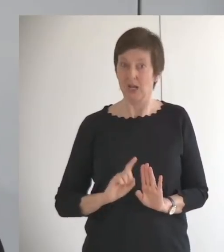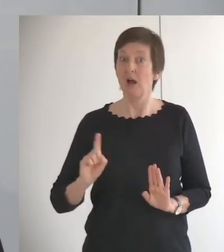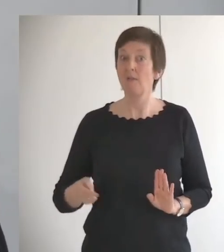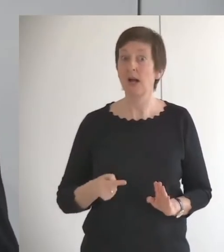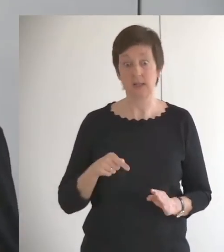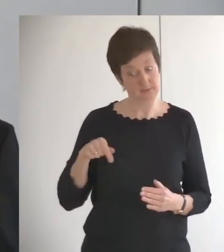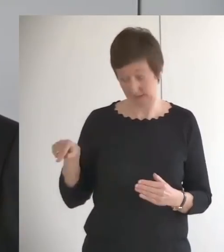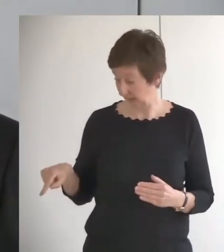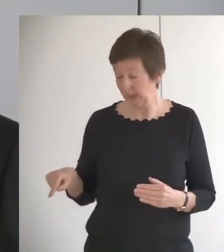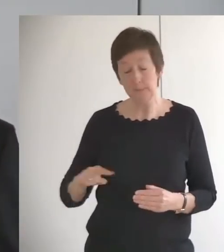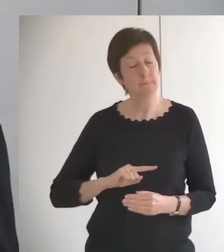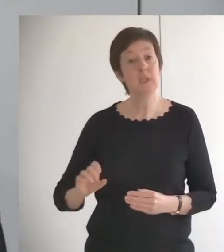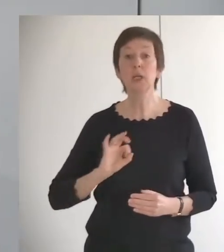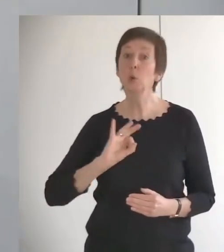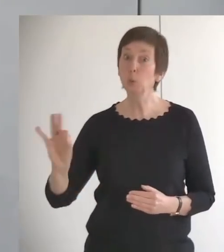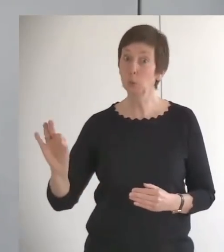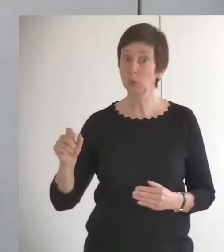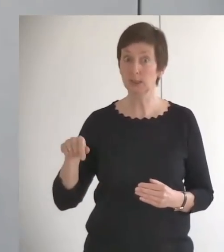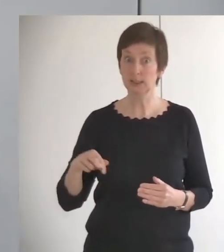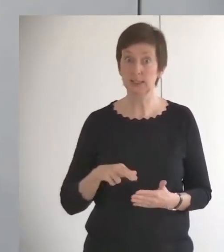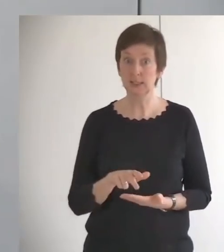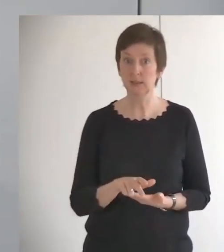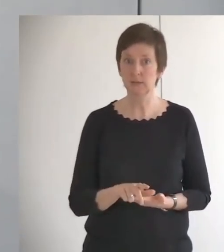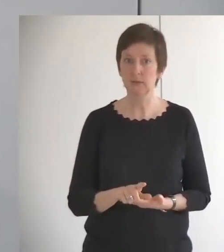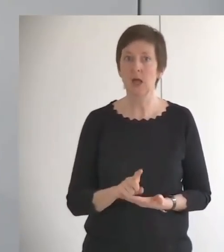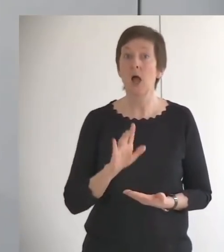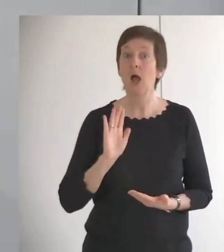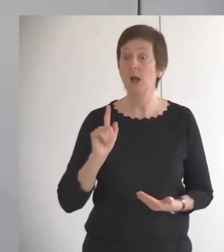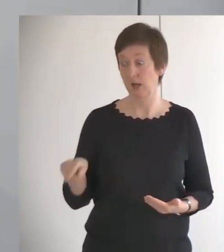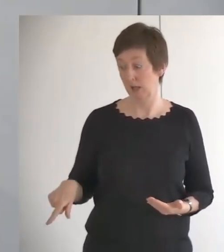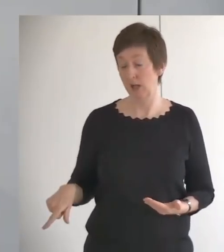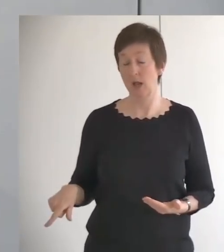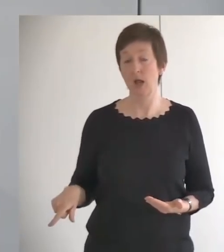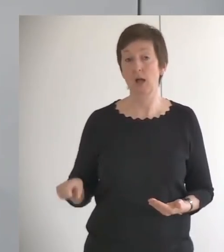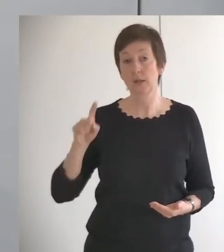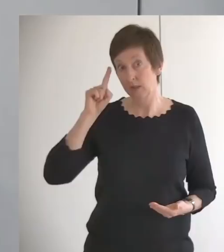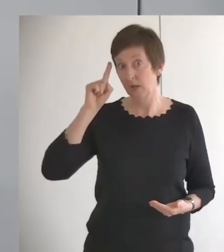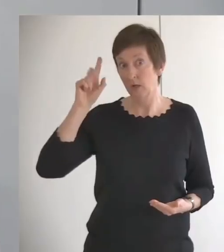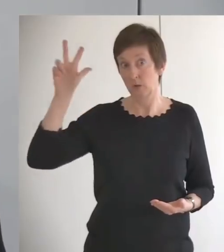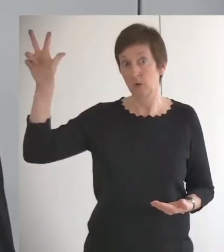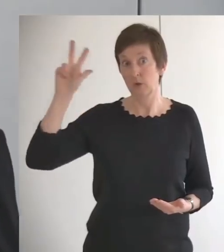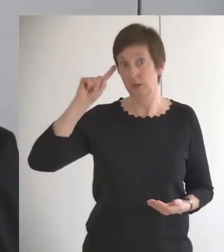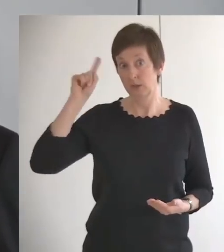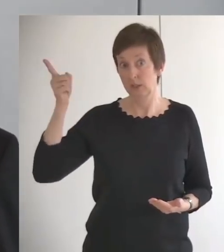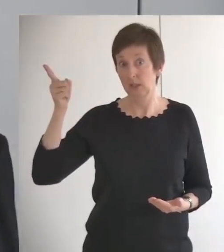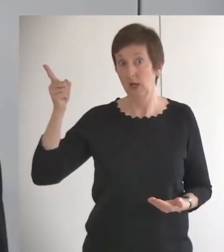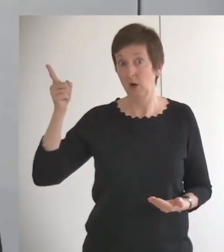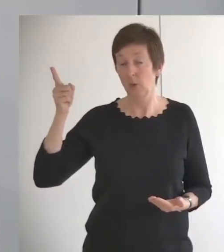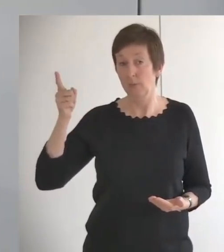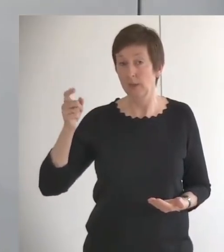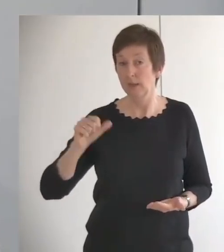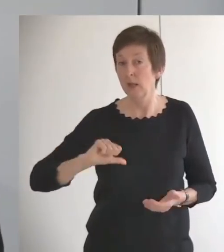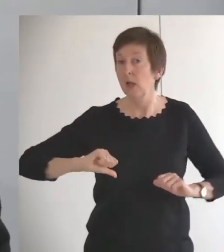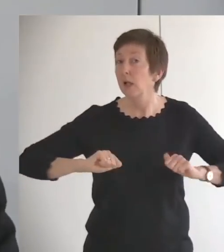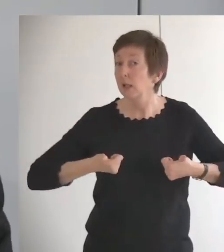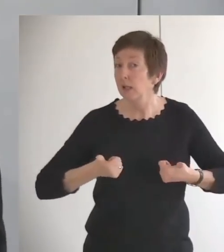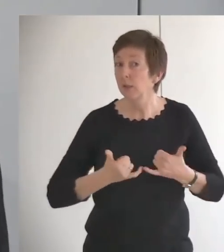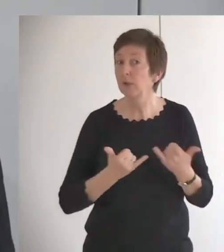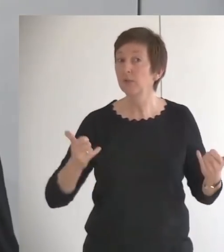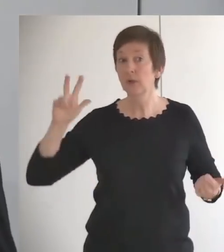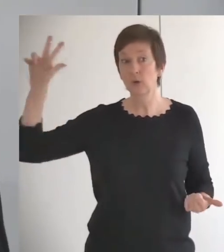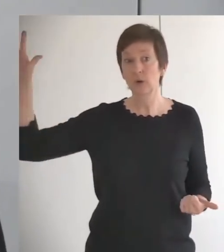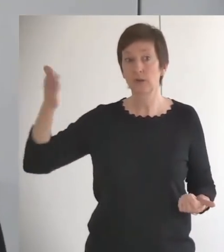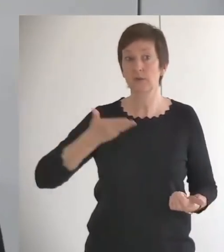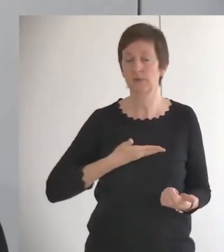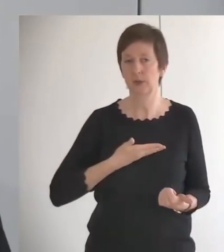obwohl er ja gottgläubig war, obwohl er sein Leben nach dem Willen Gottes eingerichtet hat, ja, da hat er dann